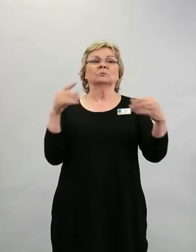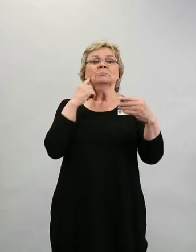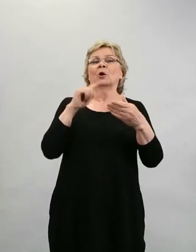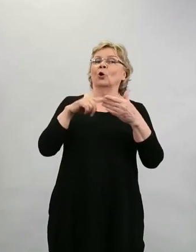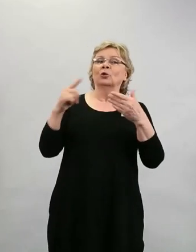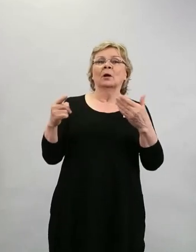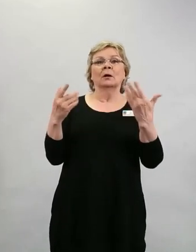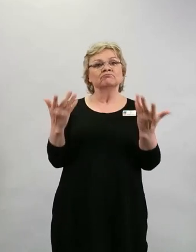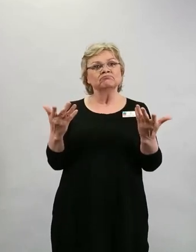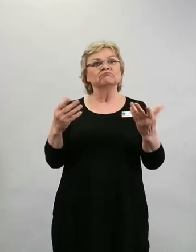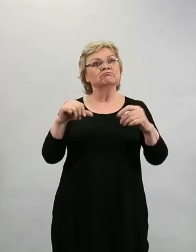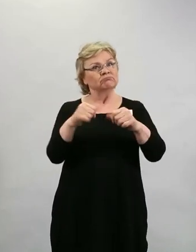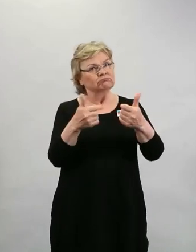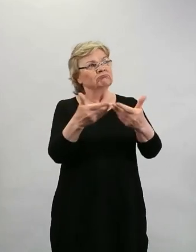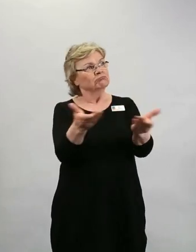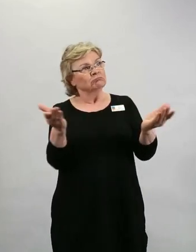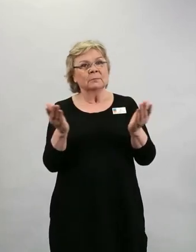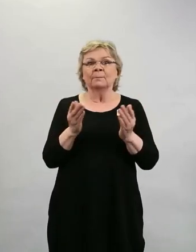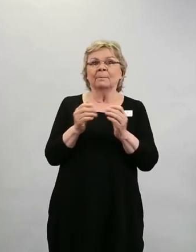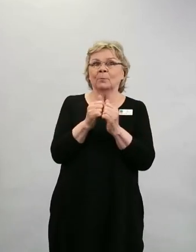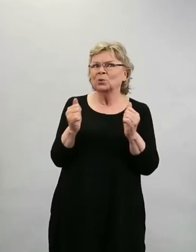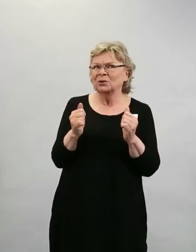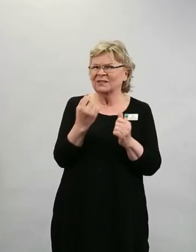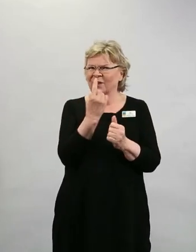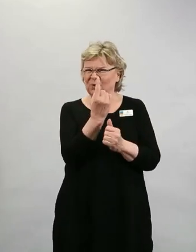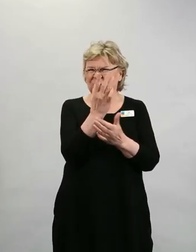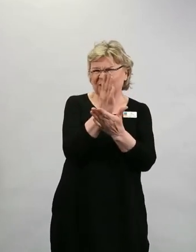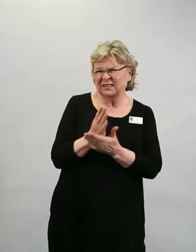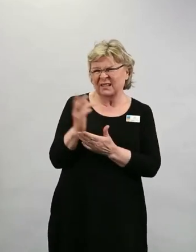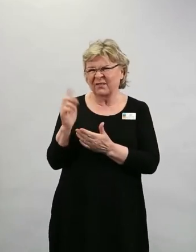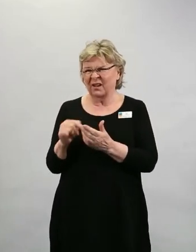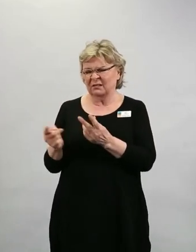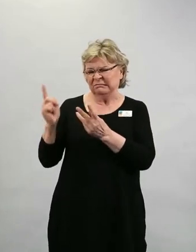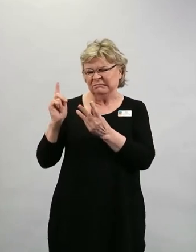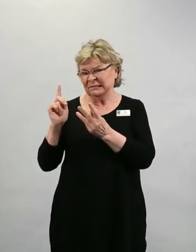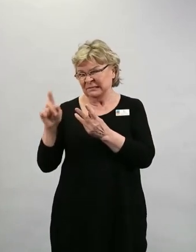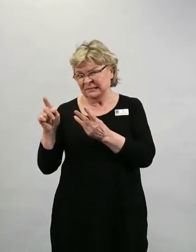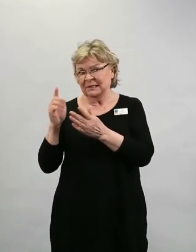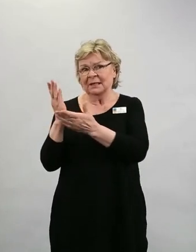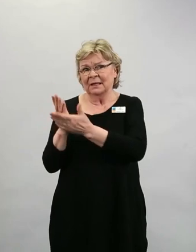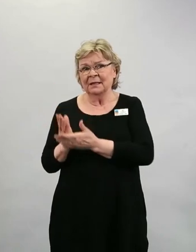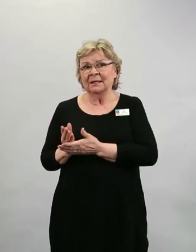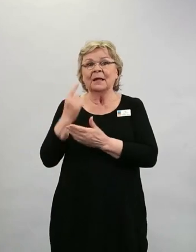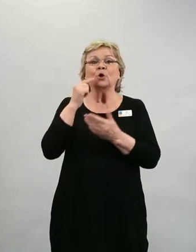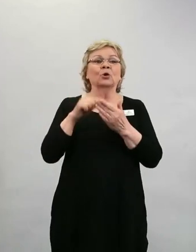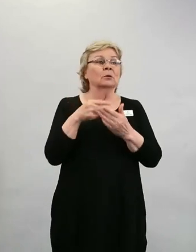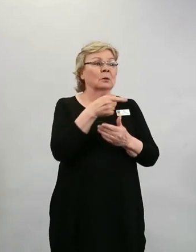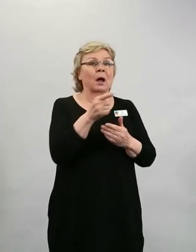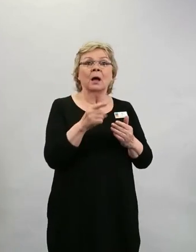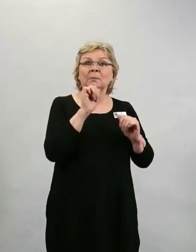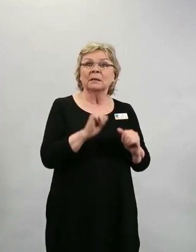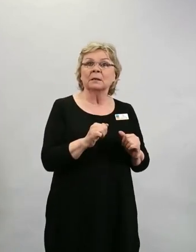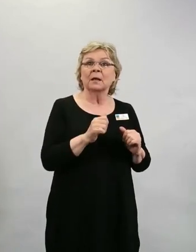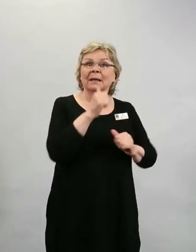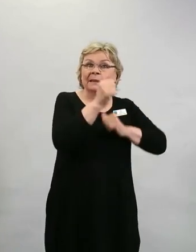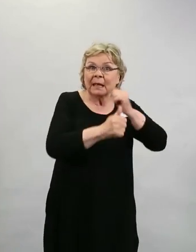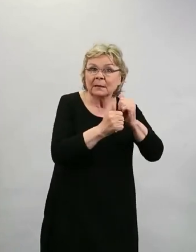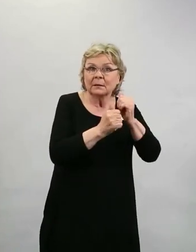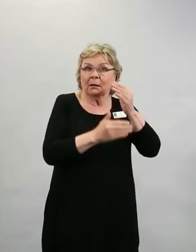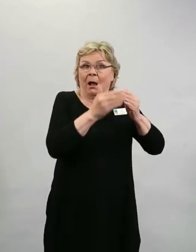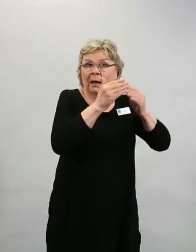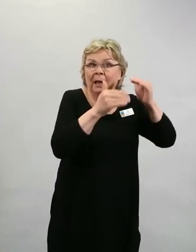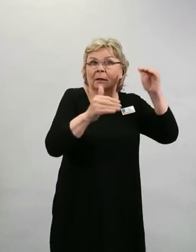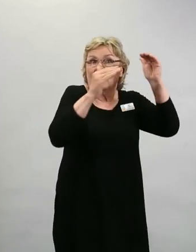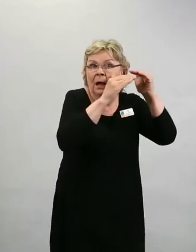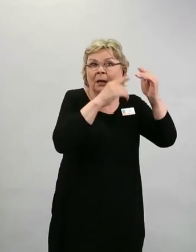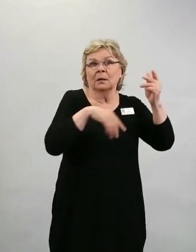tärkeää. Se on vain yksi steppi tässä isossa kuviossa, jossa tarvitaan tehtaiden rakentamista ja laadun varmistusta, ja